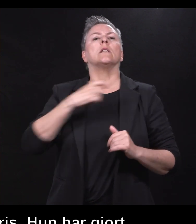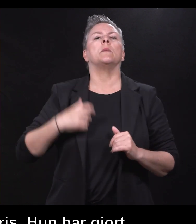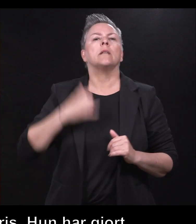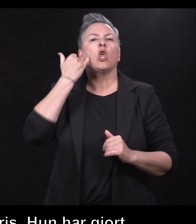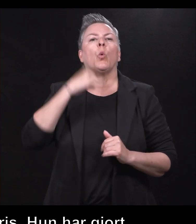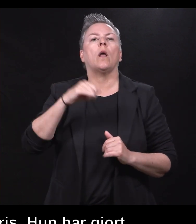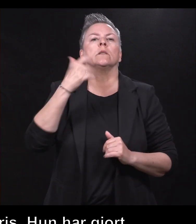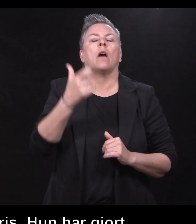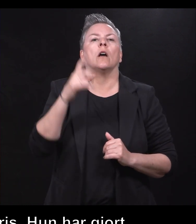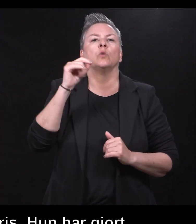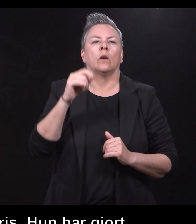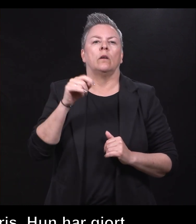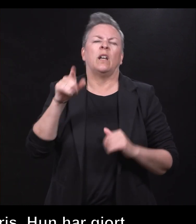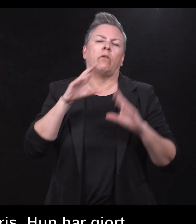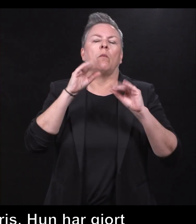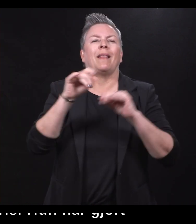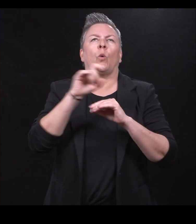det var en bedre uke for han for øvrige,